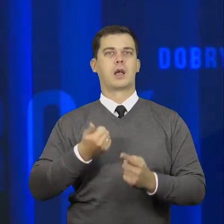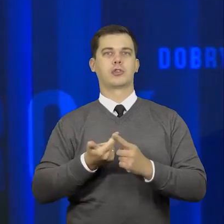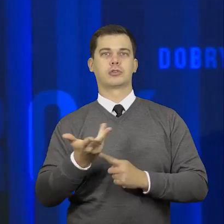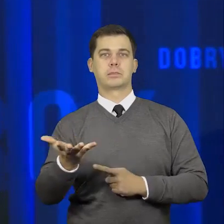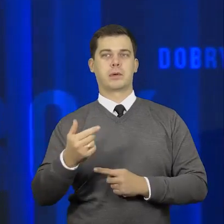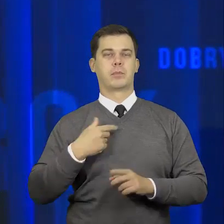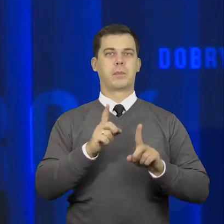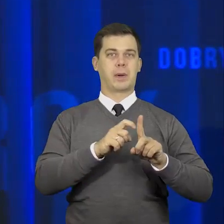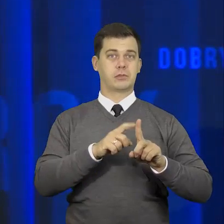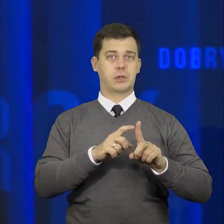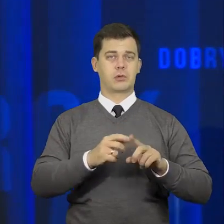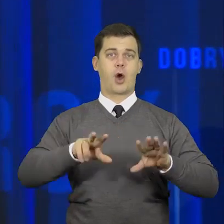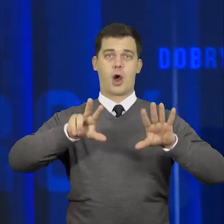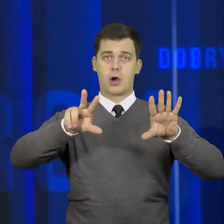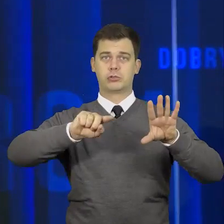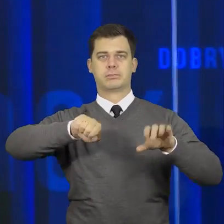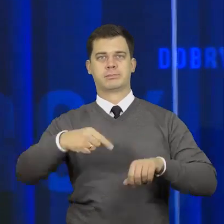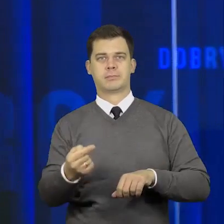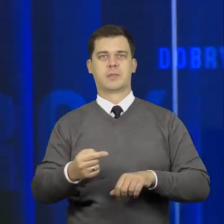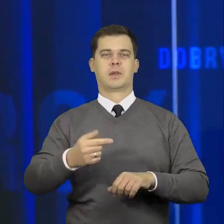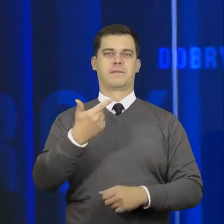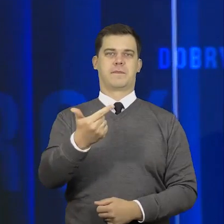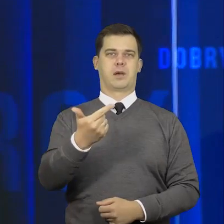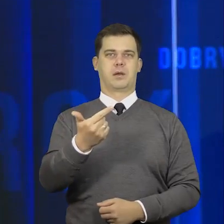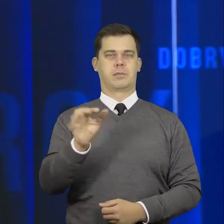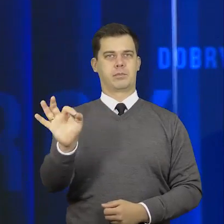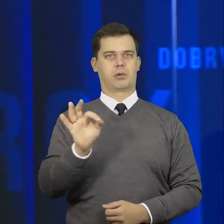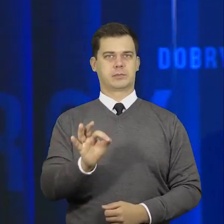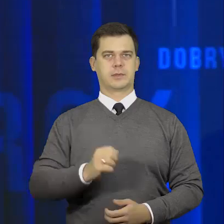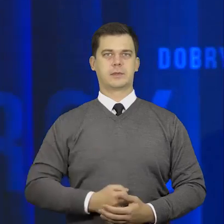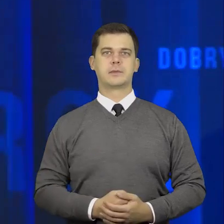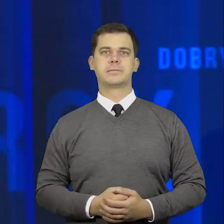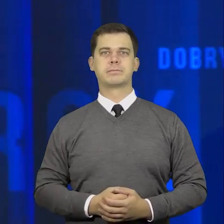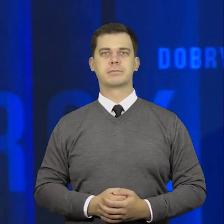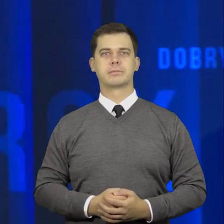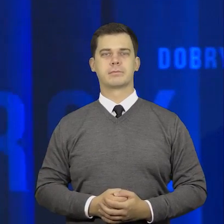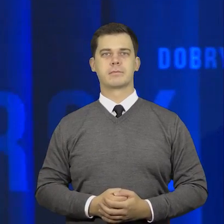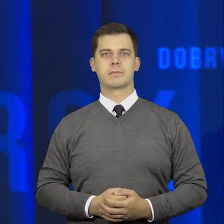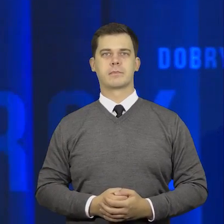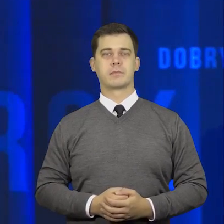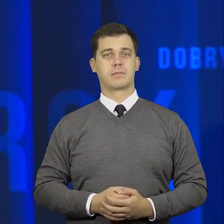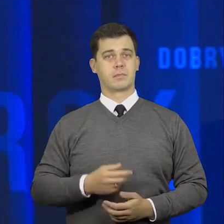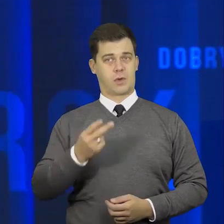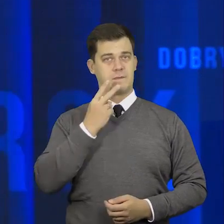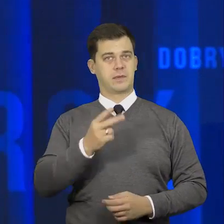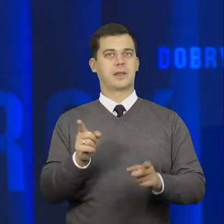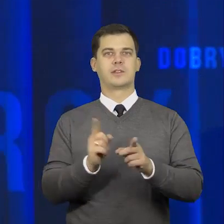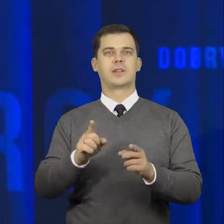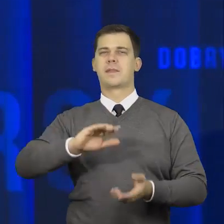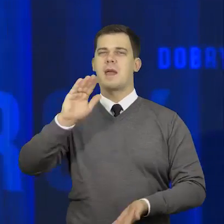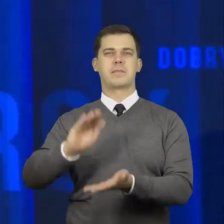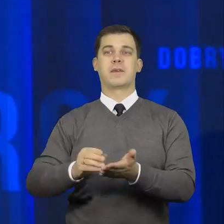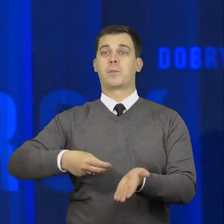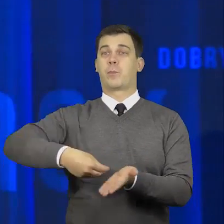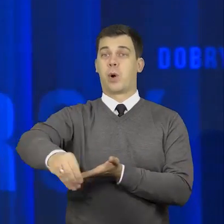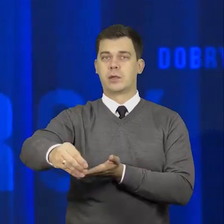wyniosła w październiku 8,2 punktu procentowego. Podnieśliśmy